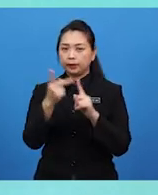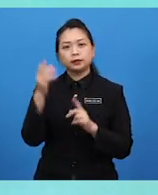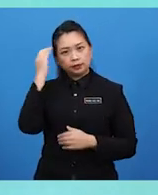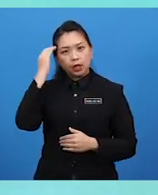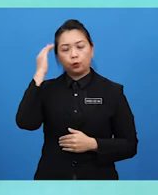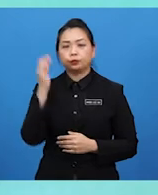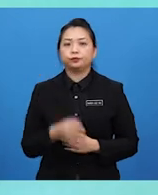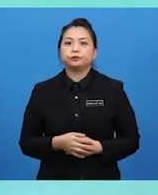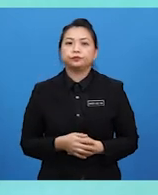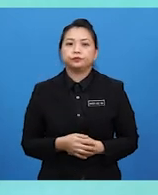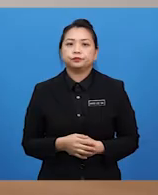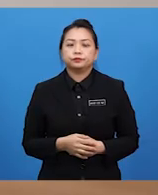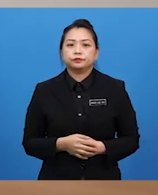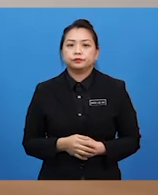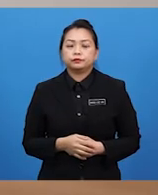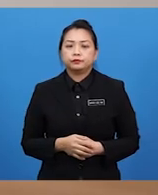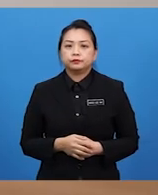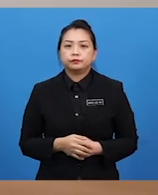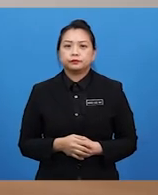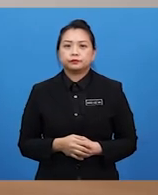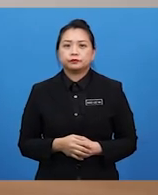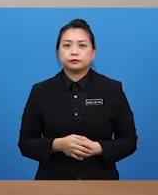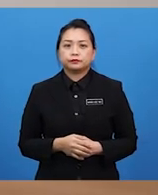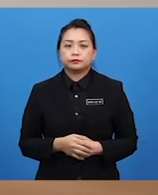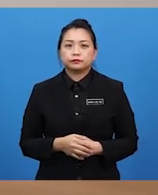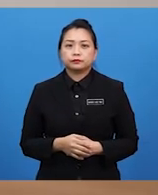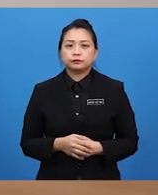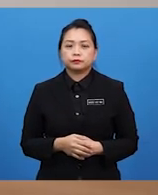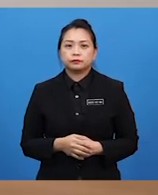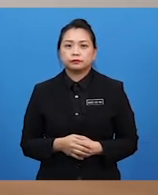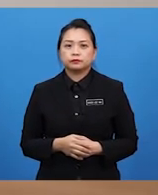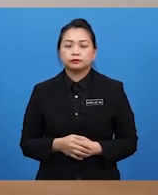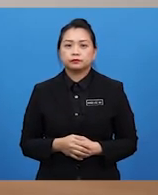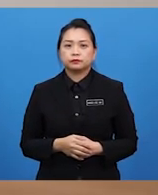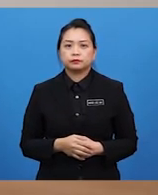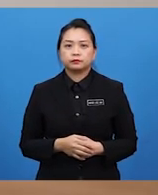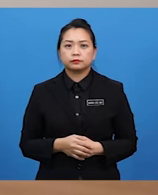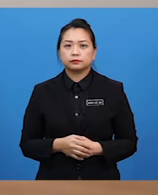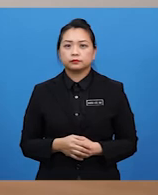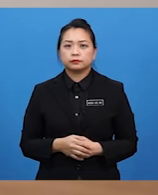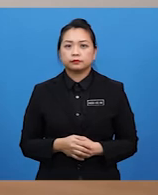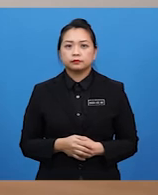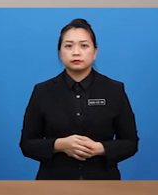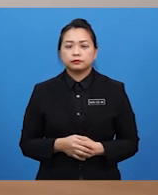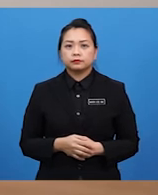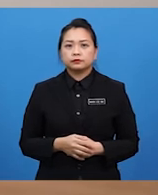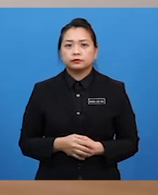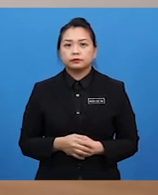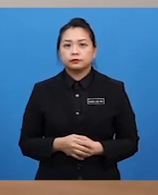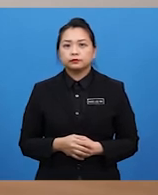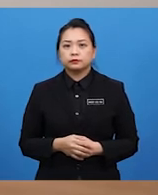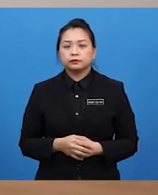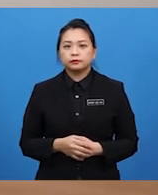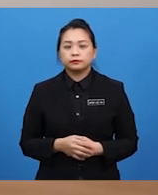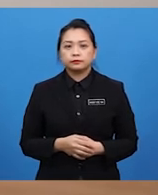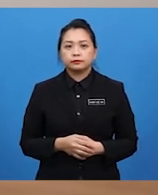tahu. Betul. Ya. Dan cuma kita kadang-kadang kelirulah adakah pendidikan turut sama dalam memasyarakatkan